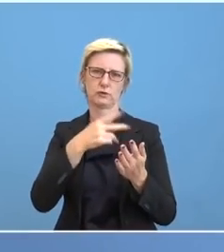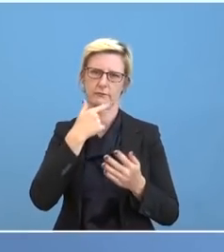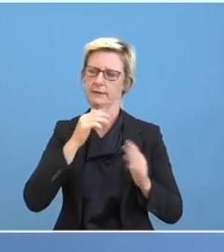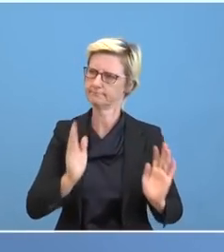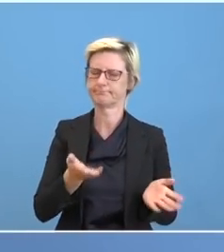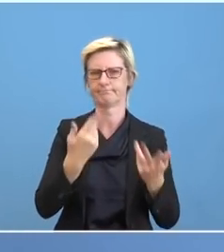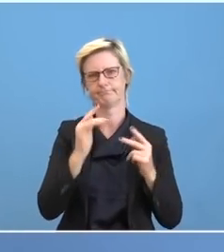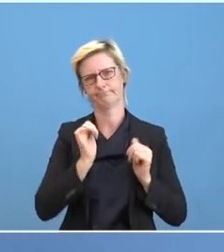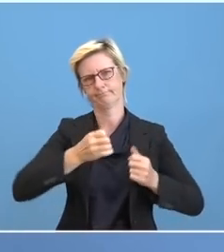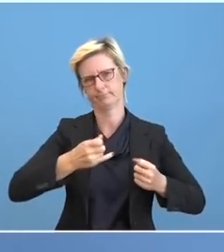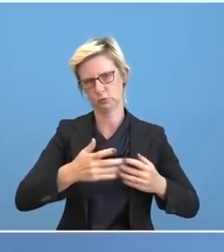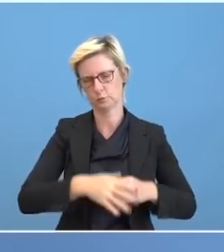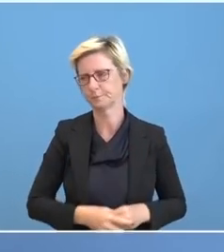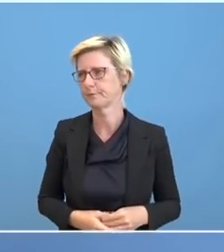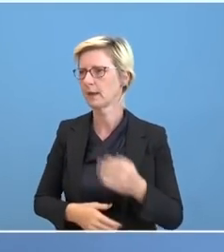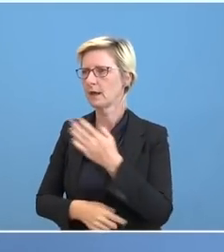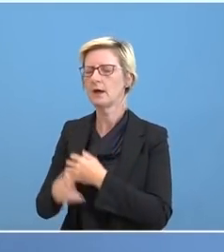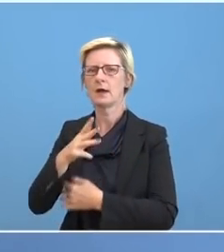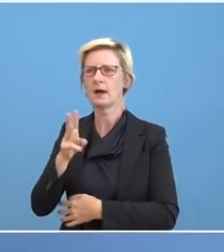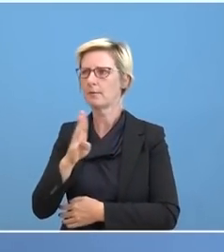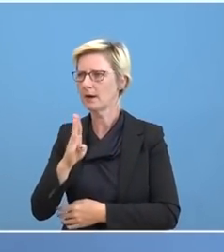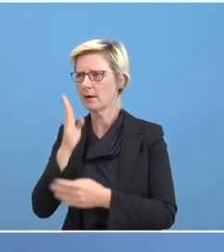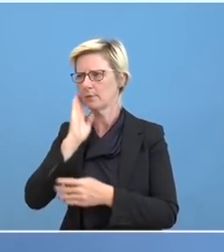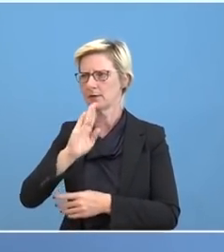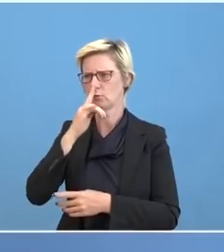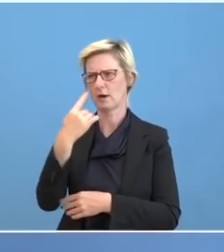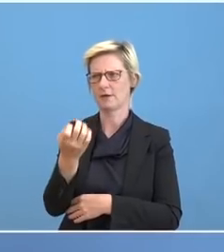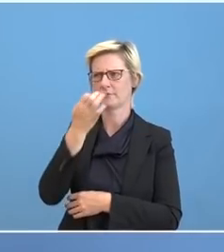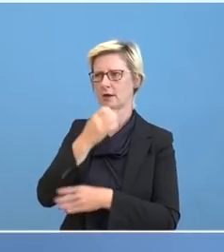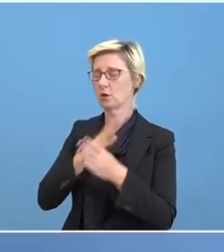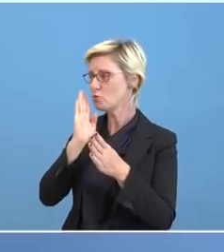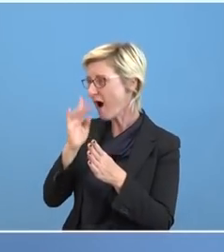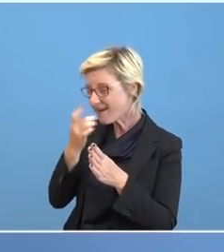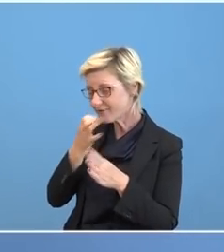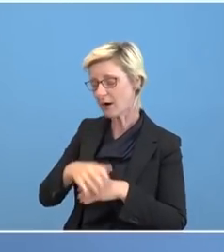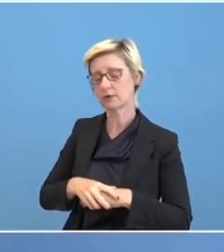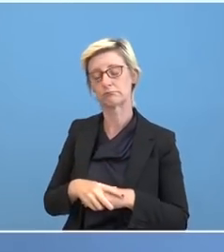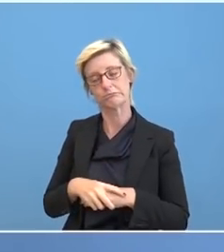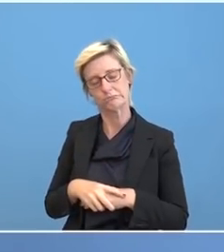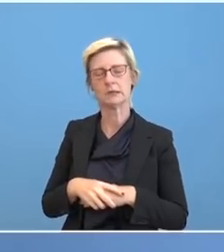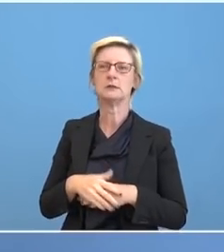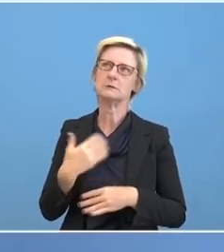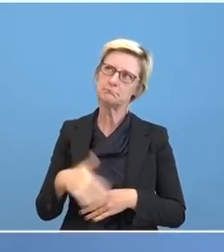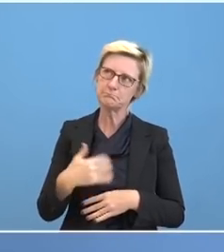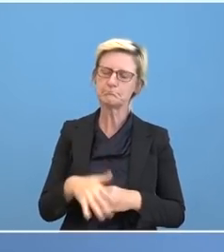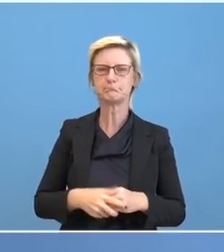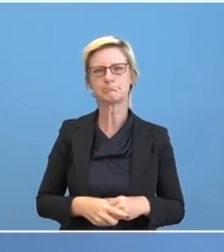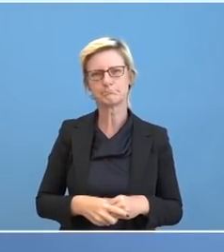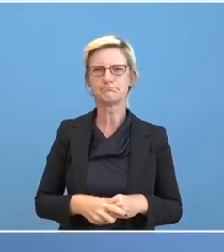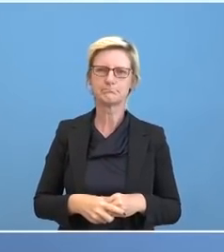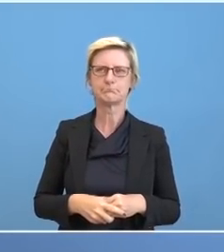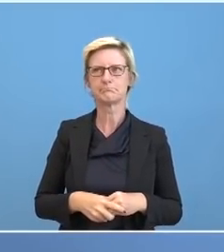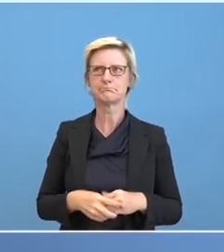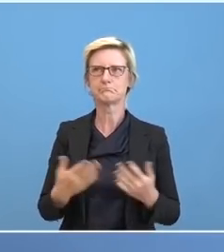zu diesem Thema nehmen, Herr Warwick und bitte nur eine Frage. Bitte nur eine Frage. Gut, dann